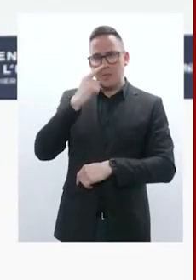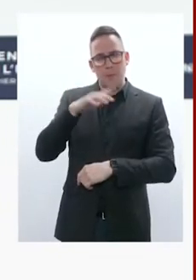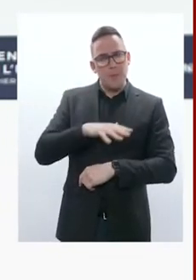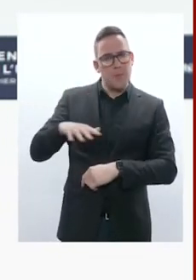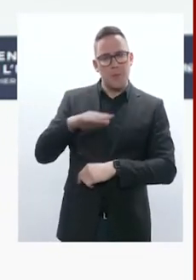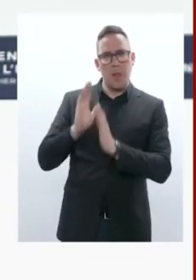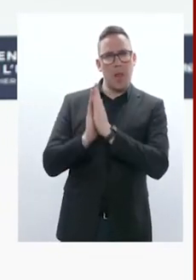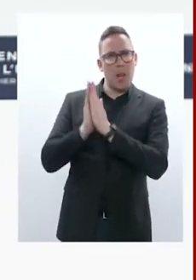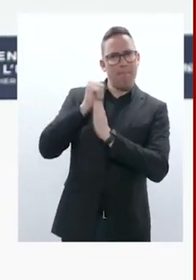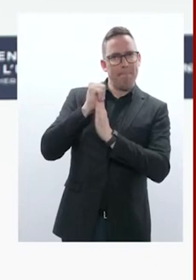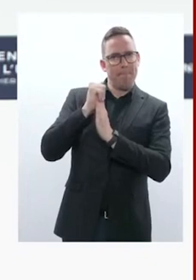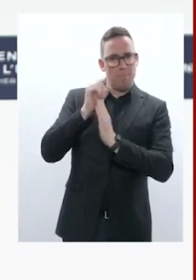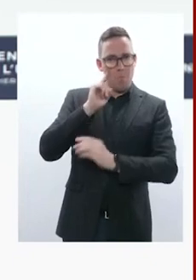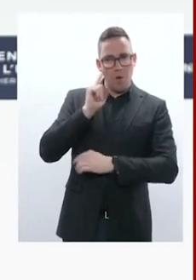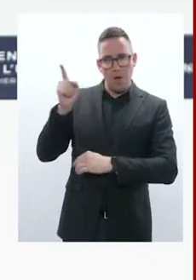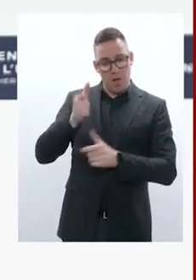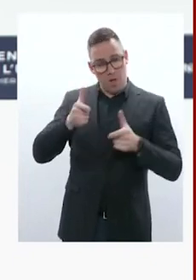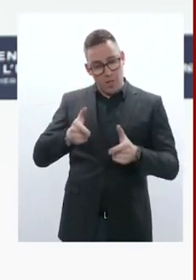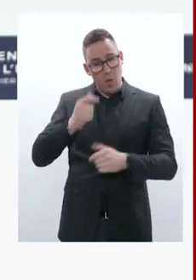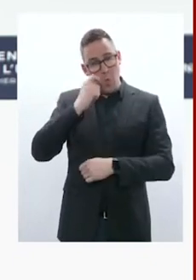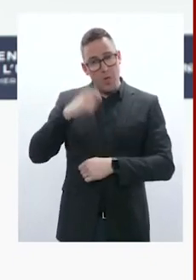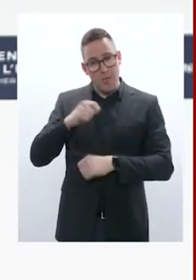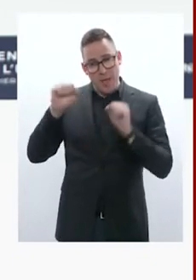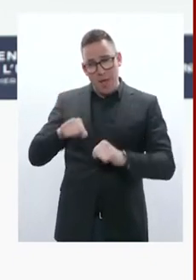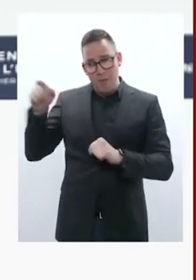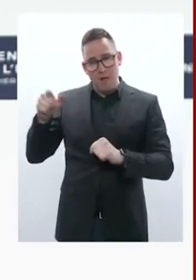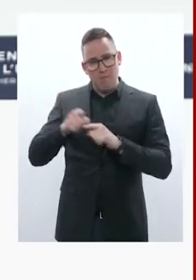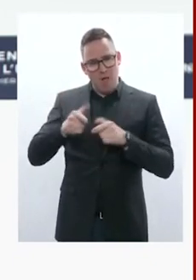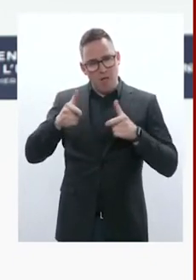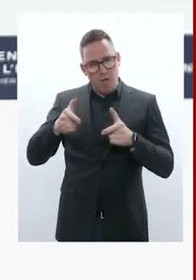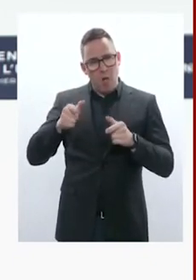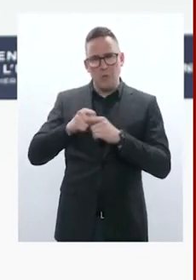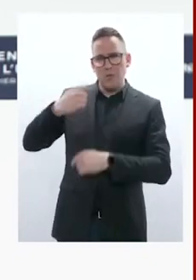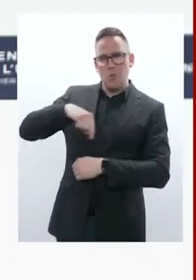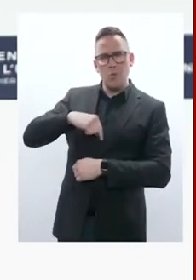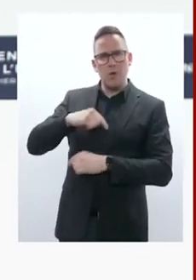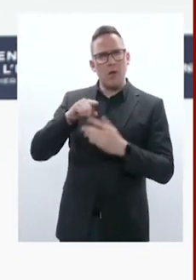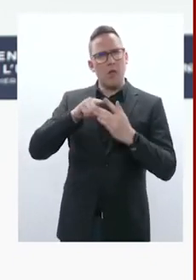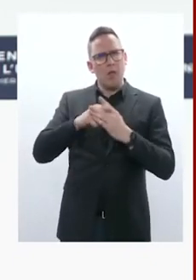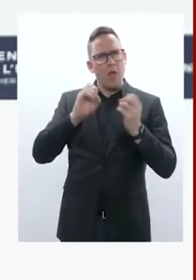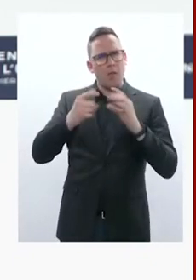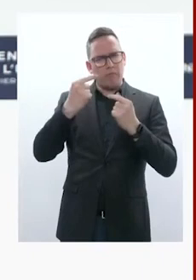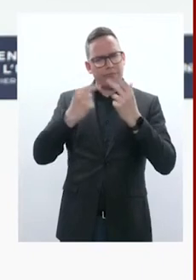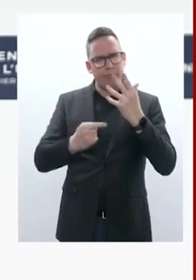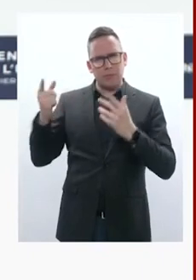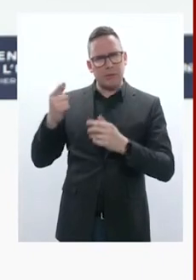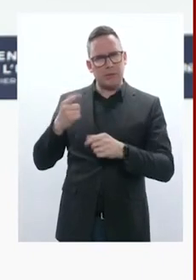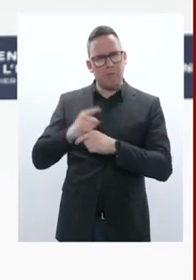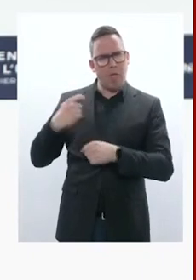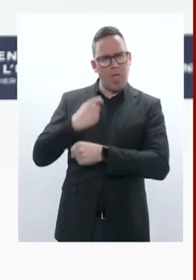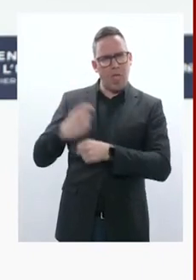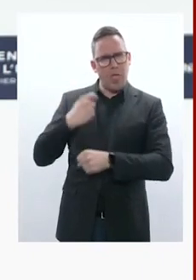et ses attaques multiples, hybrides, à notre égard. Et le troisième point, nous voulons maîtriser toute communication